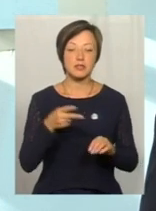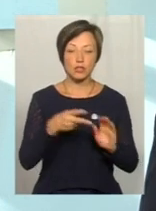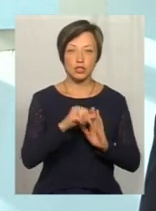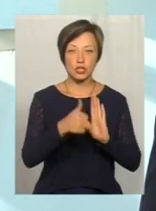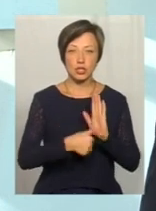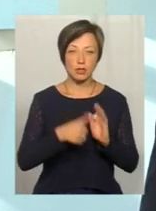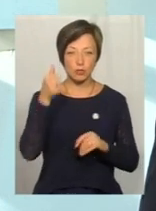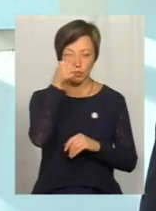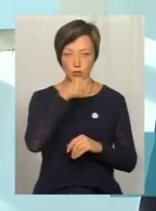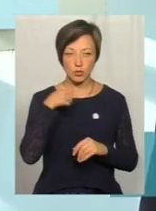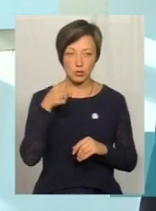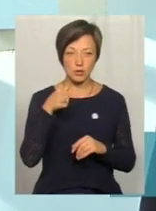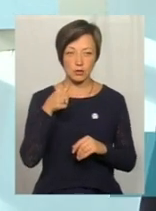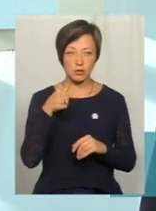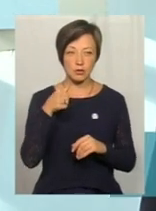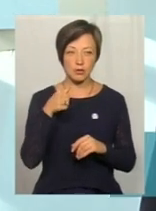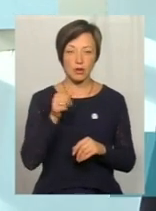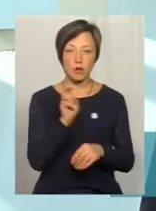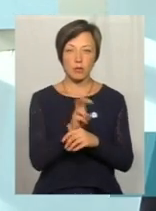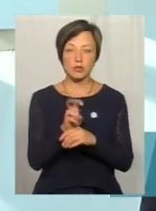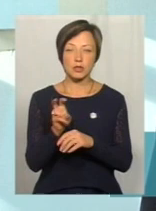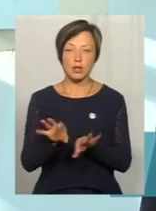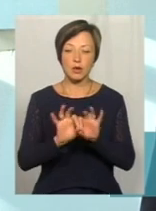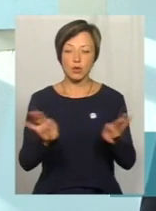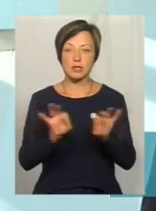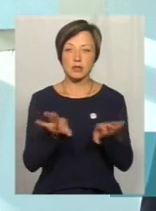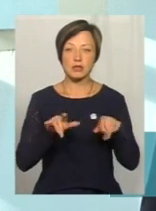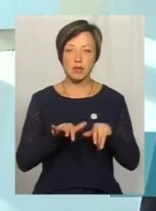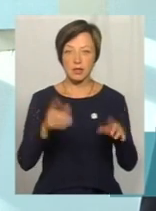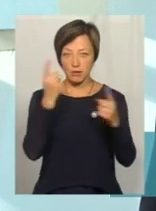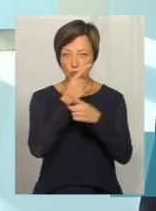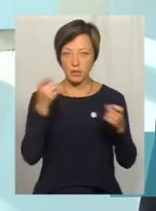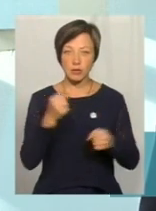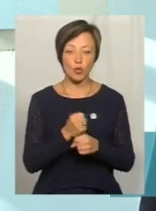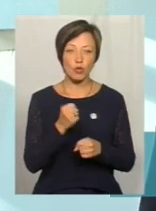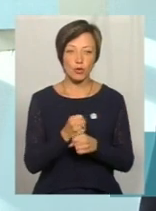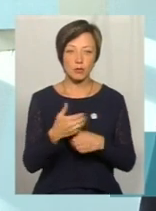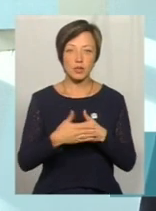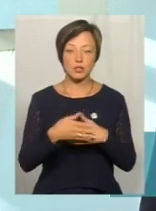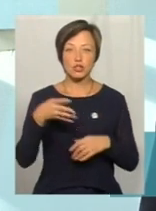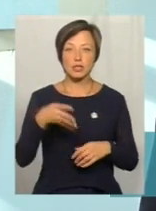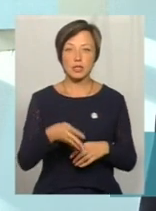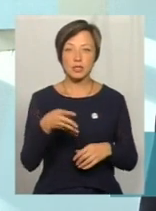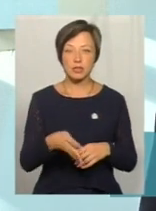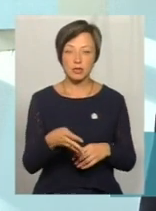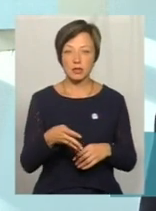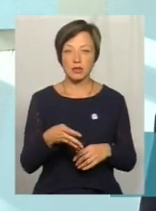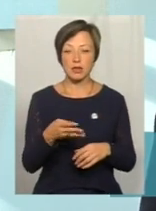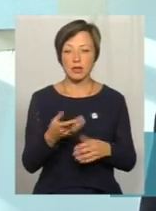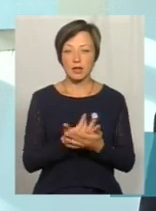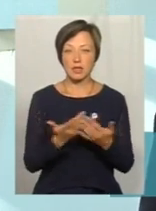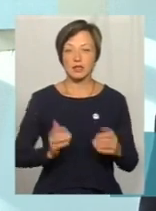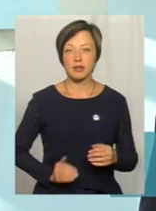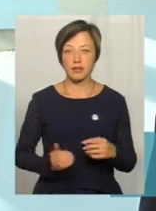року. Ми обійшли роз'яснювальне заходами, інформаційною роботою. Близько 4 тисяч суб'єктів восподарювання в